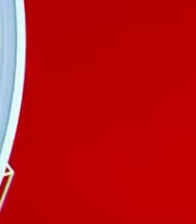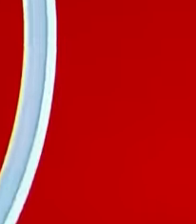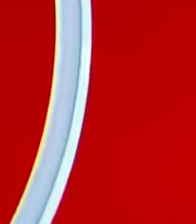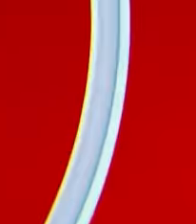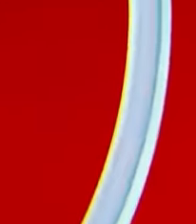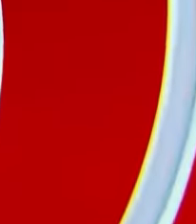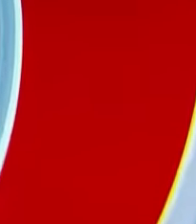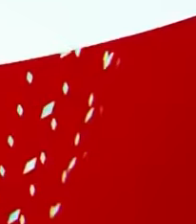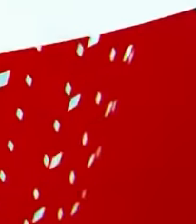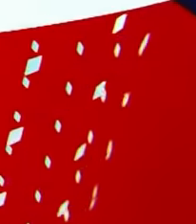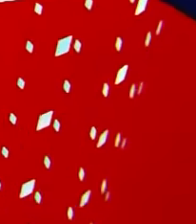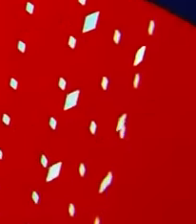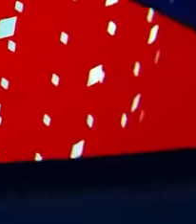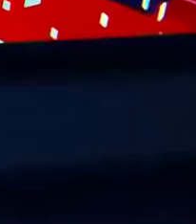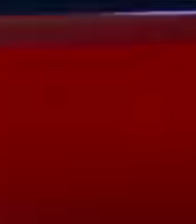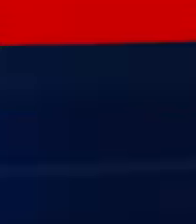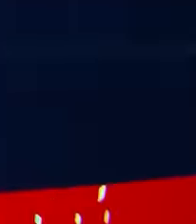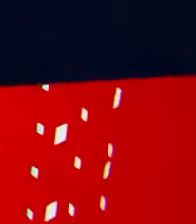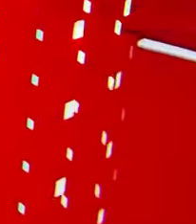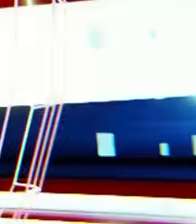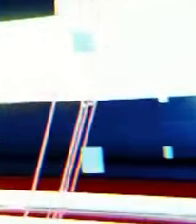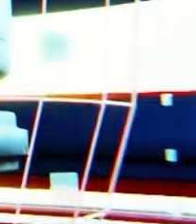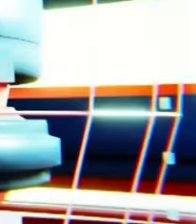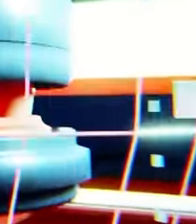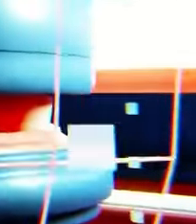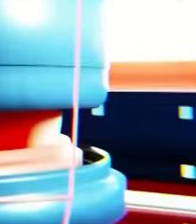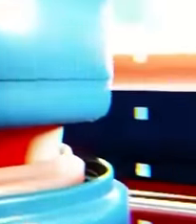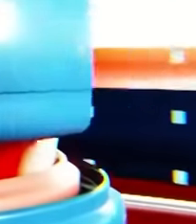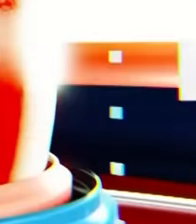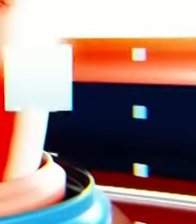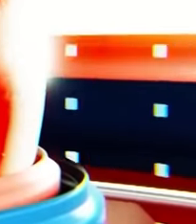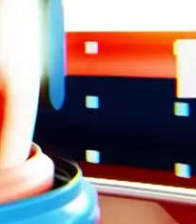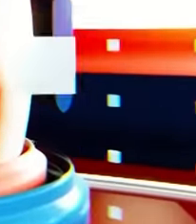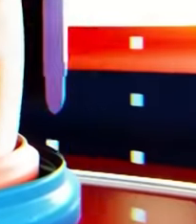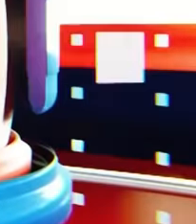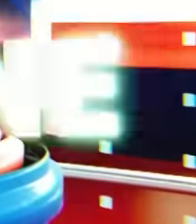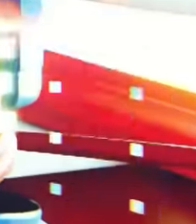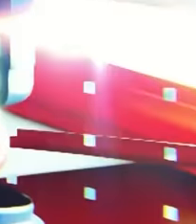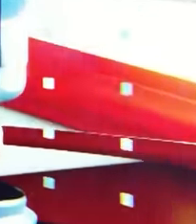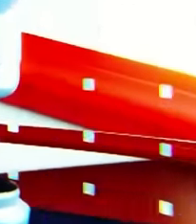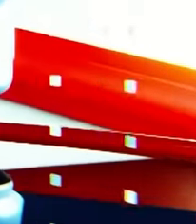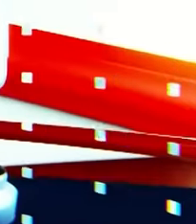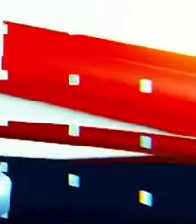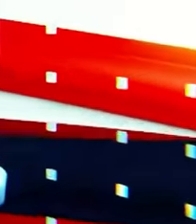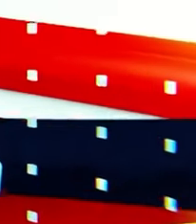Dzień dobry.